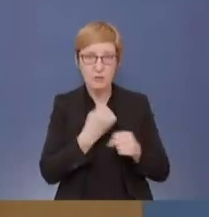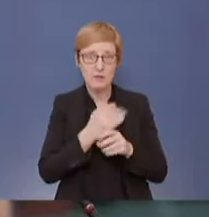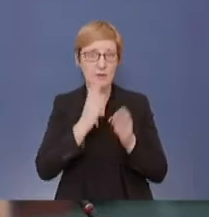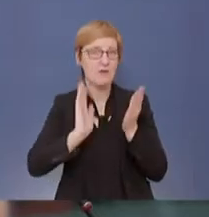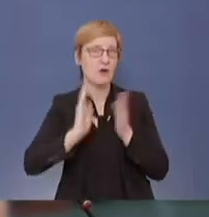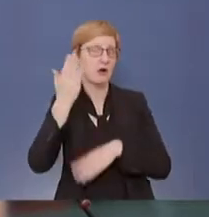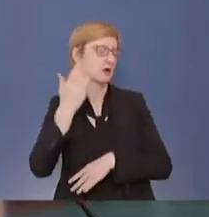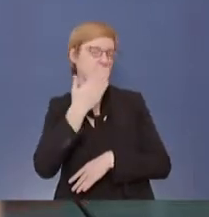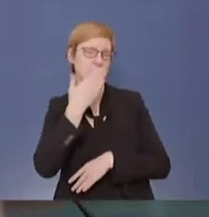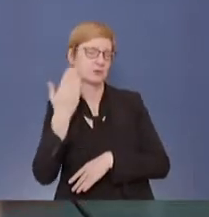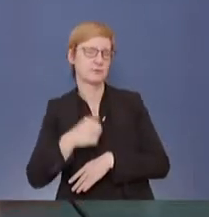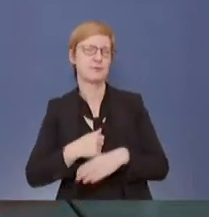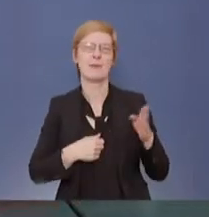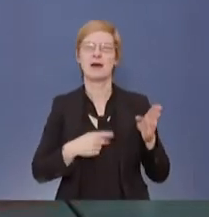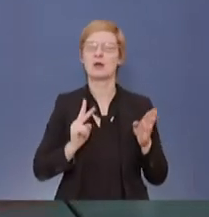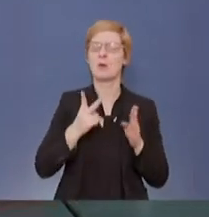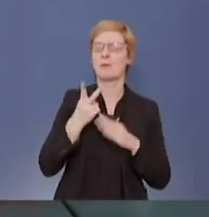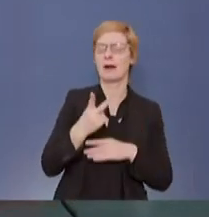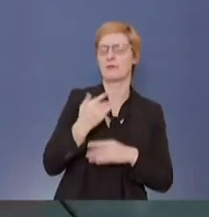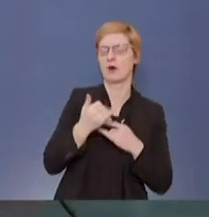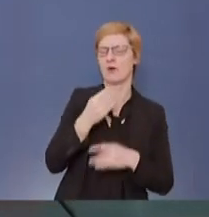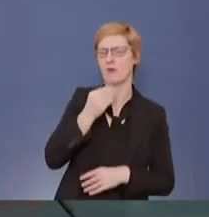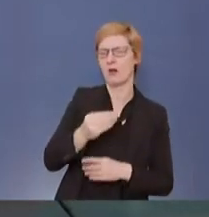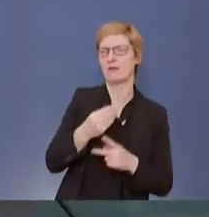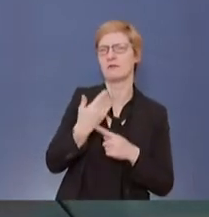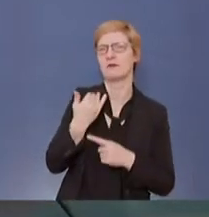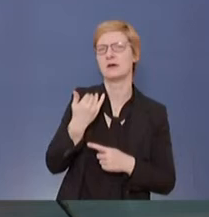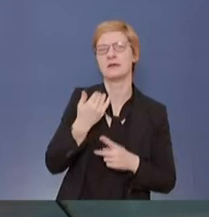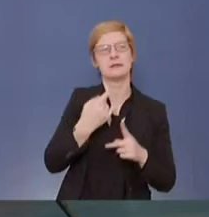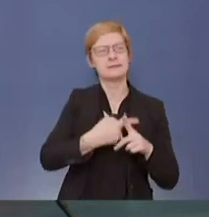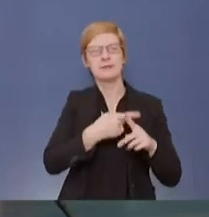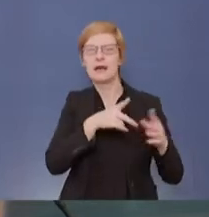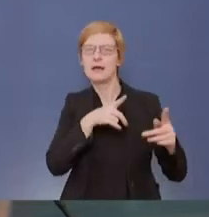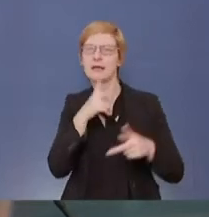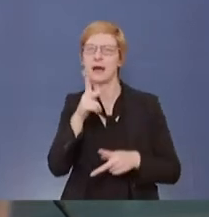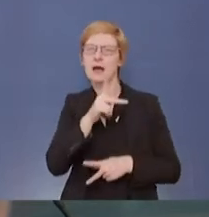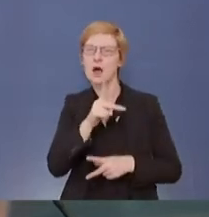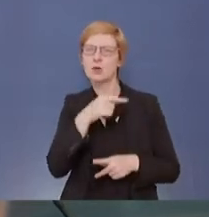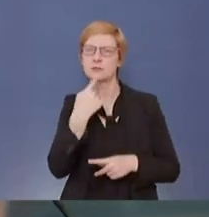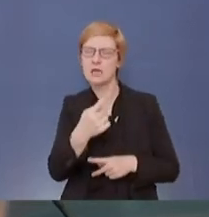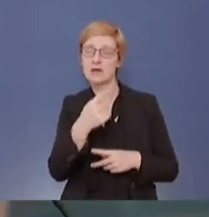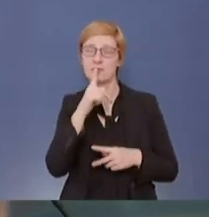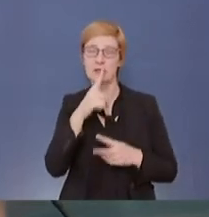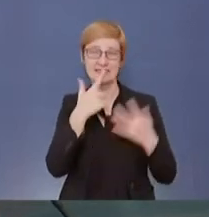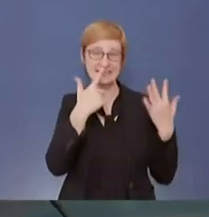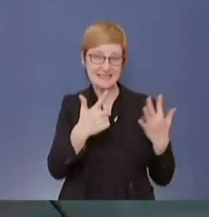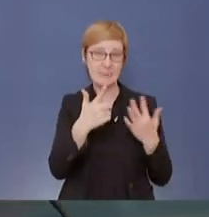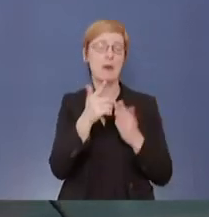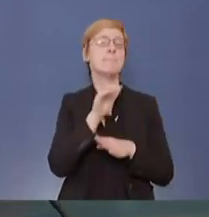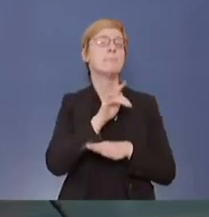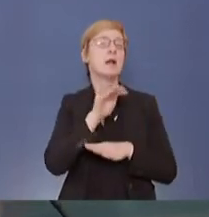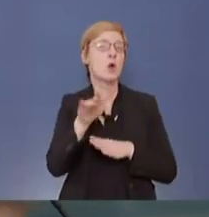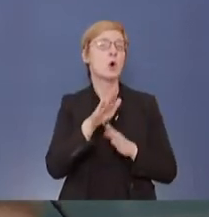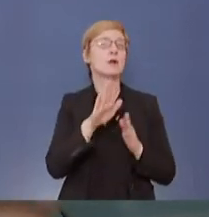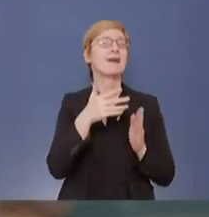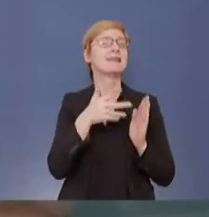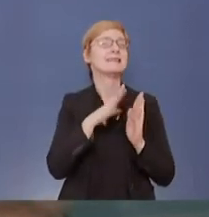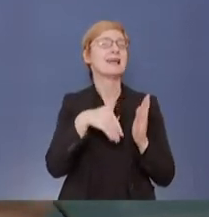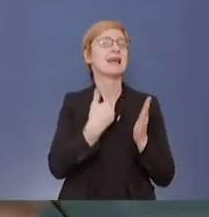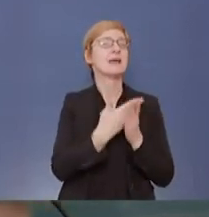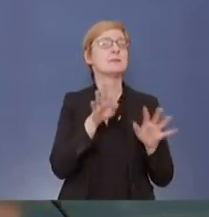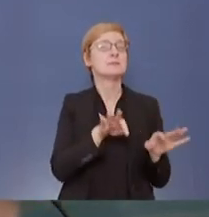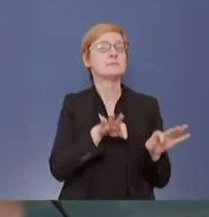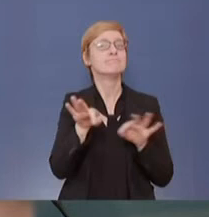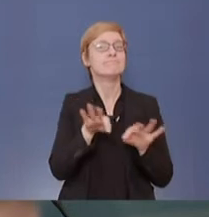sozusagen kurze Lernfrage zu den Zahlen, die Sie genannt haben. Herr Kautz, können Sie sagen, von den 7 Millionen Ergebnissen, die eingetragen wurden, wie viele davon